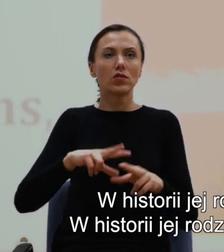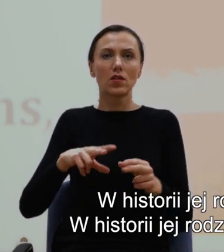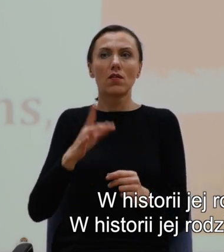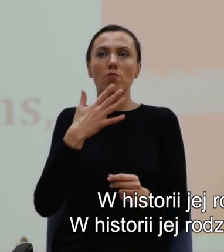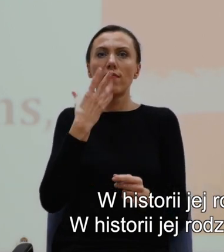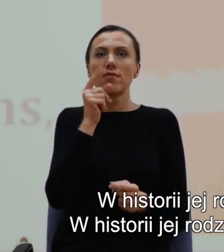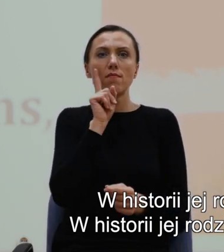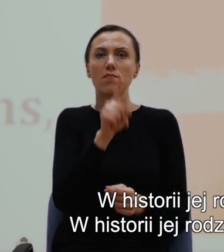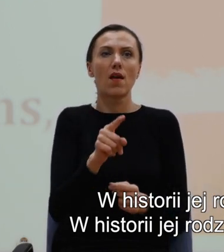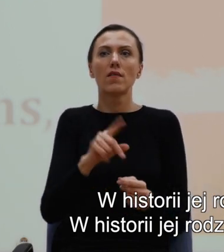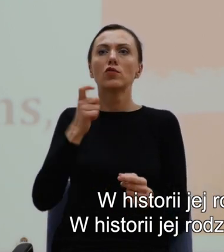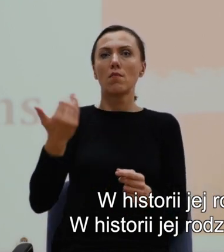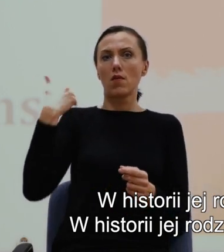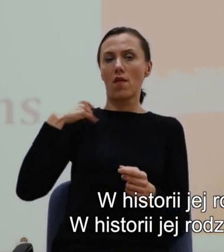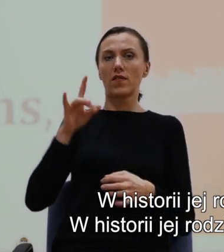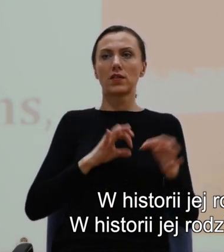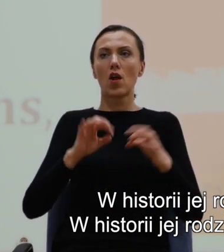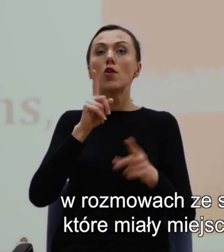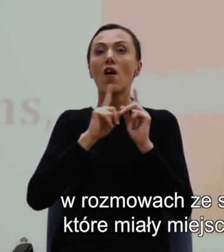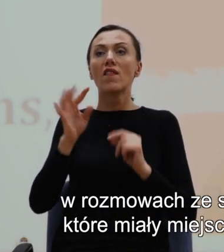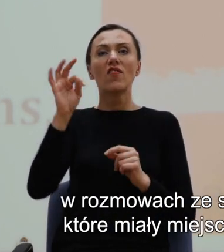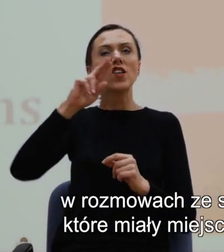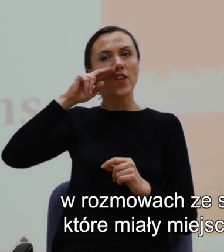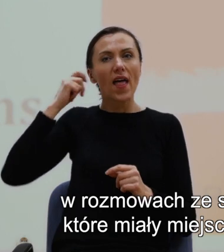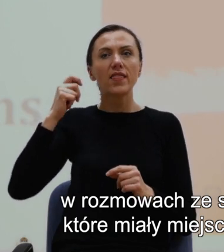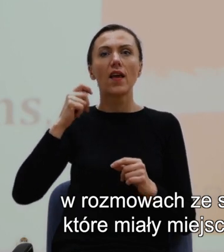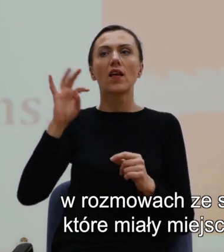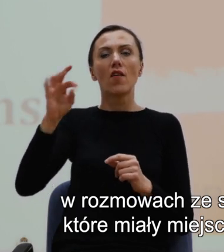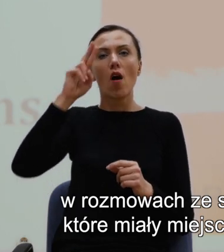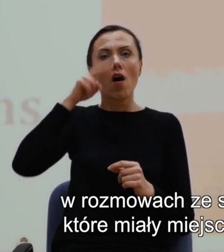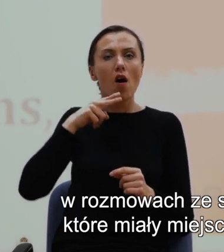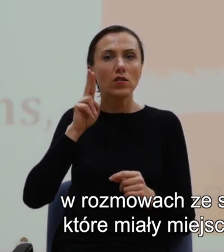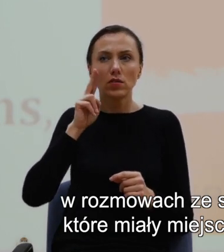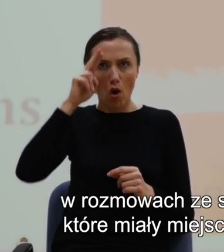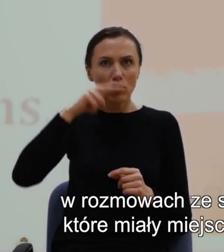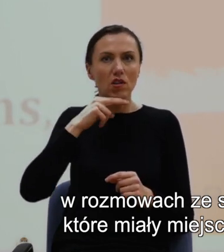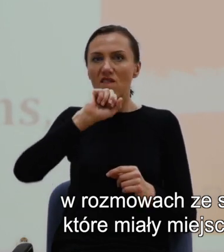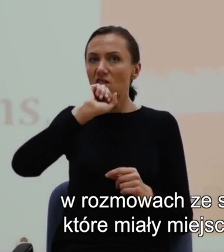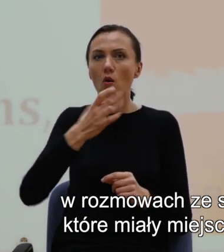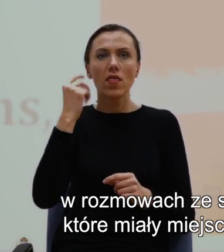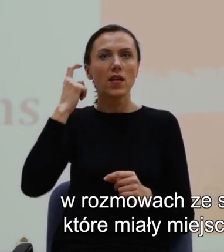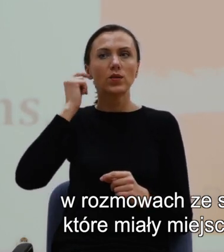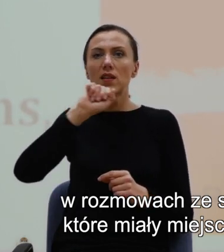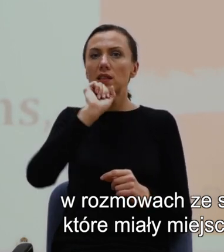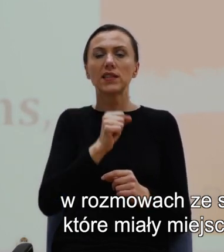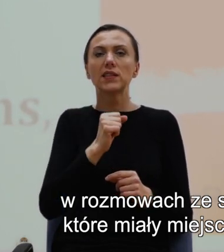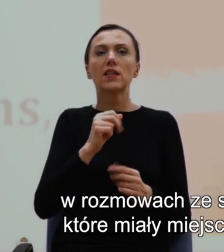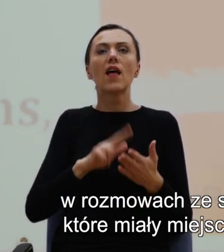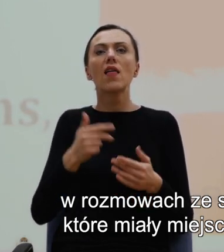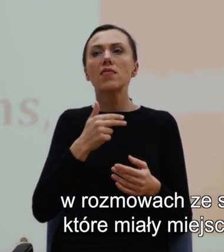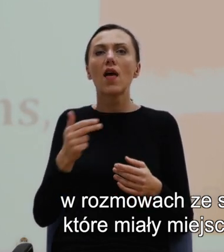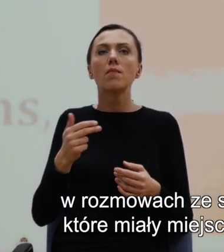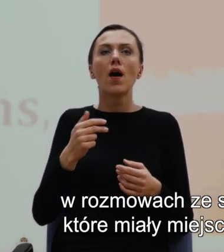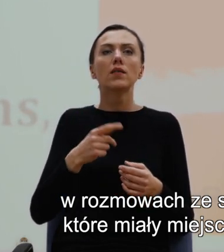w rozmowach ze swoim dziadkiem, w rozmowach ze swoim ojcem, nie słyszała nic na temat linczów,